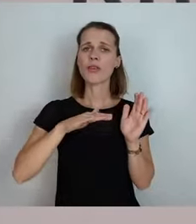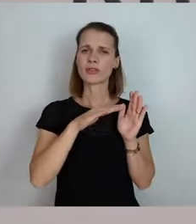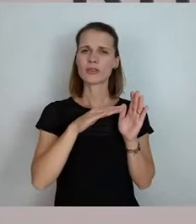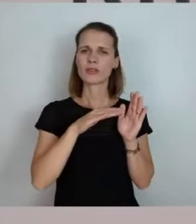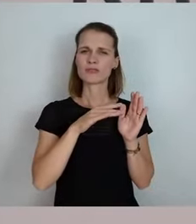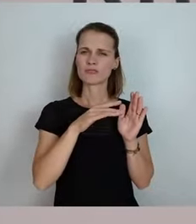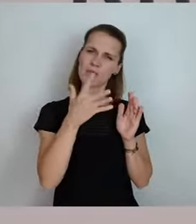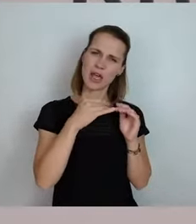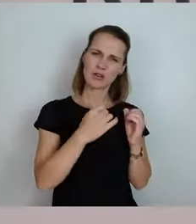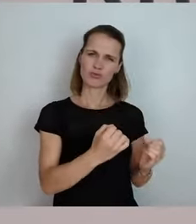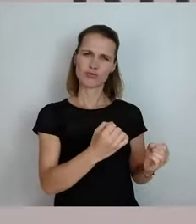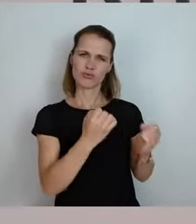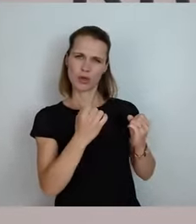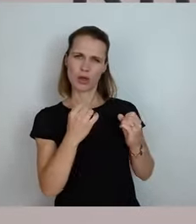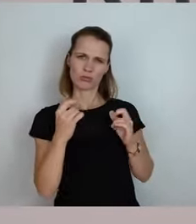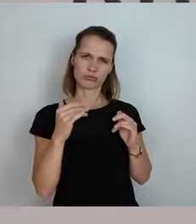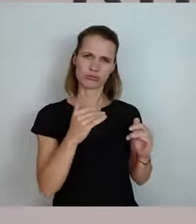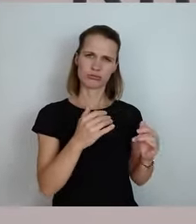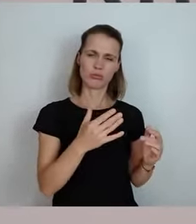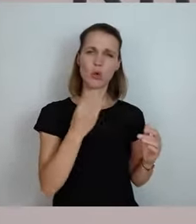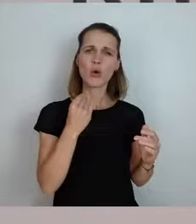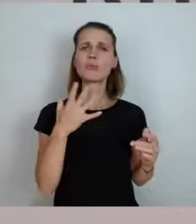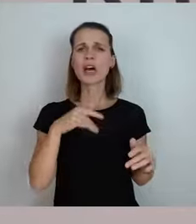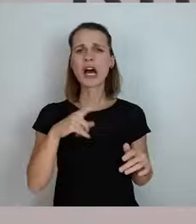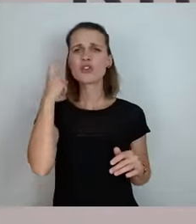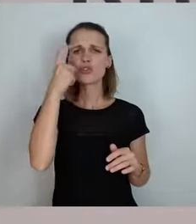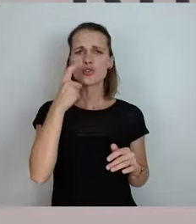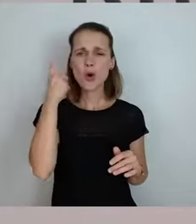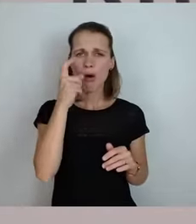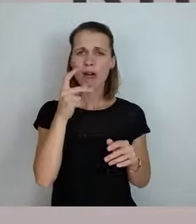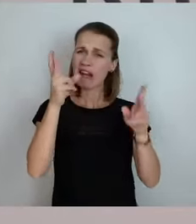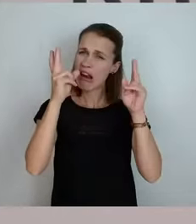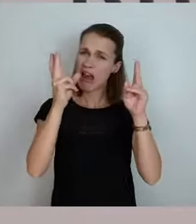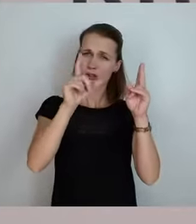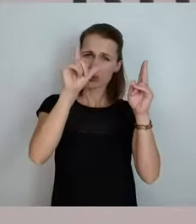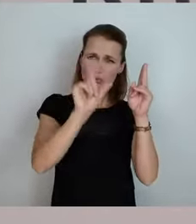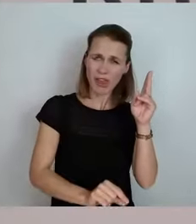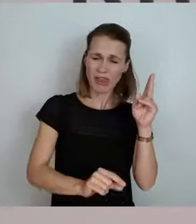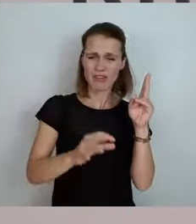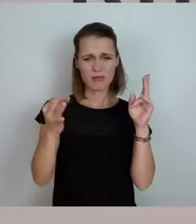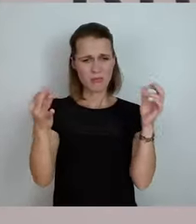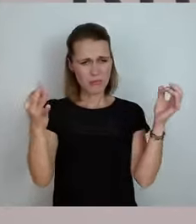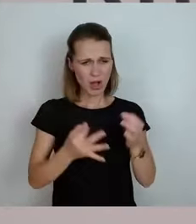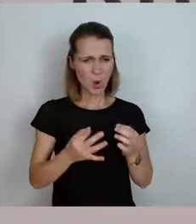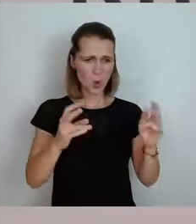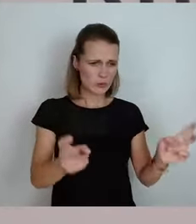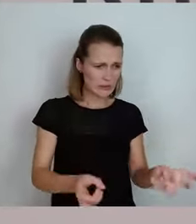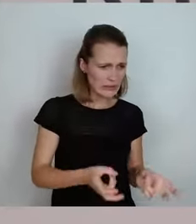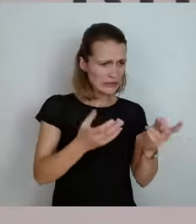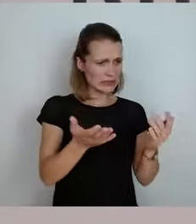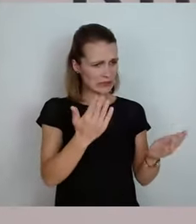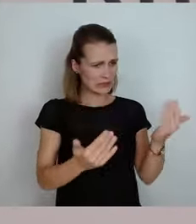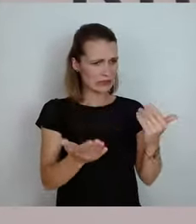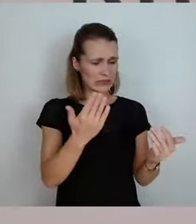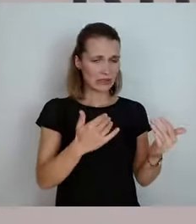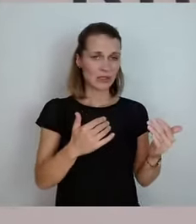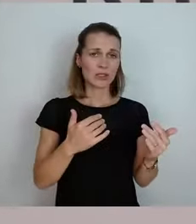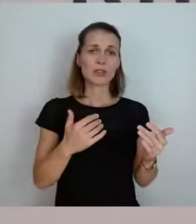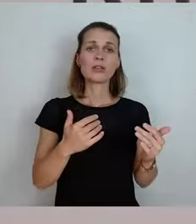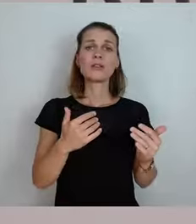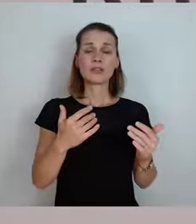die Sorgen, was den Lehrernachwuchs angeht. Das war eine der schwersten Entscheidungen, da jetzt zur Verbeamtung zu kommen.